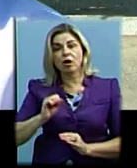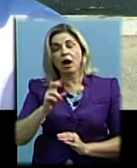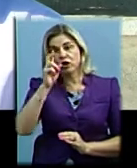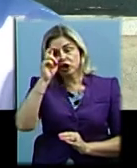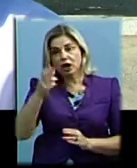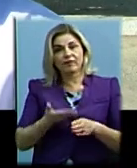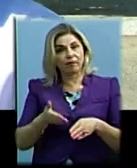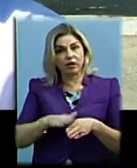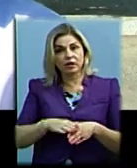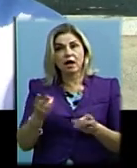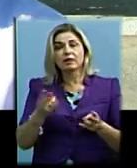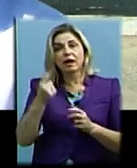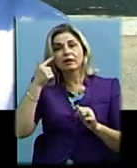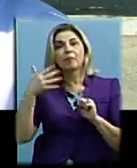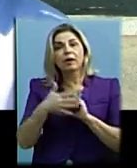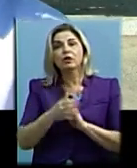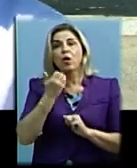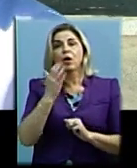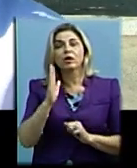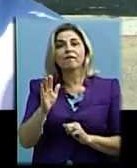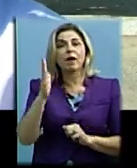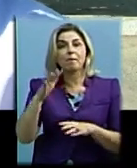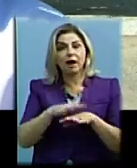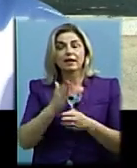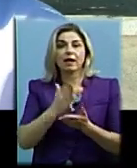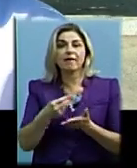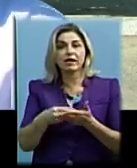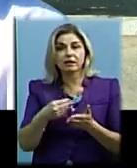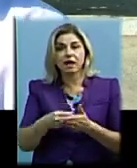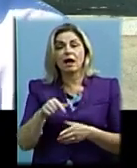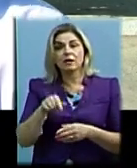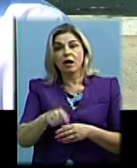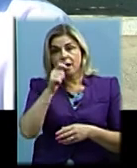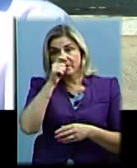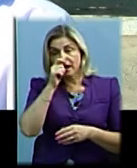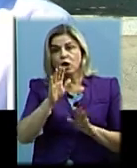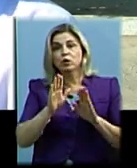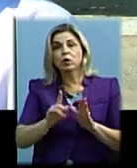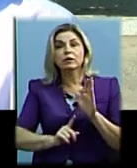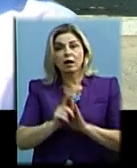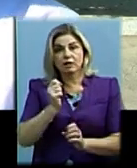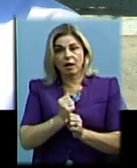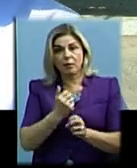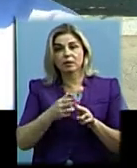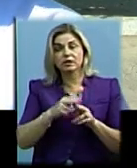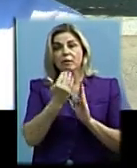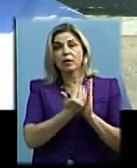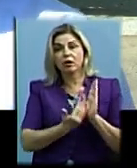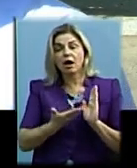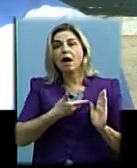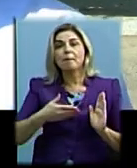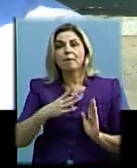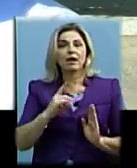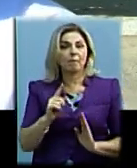Подрібно розуміти, коли у банків є фінанси. Ось 19 квітня в цьому році тільки запрацювала ця програма. Ми були першими, у нас всі